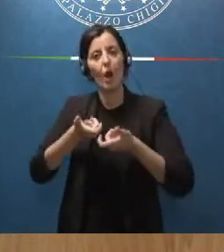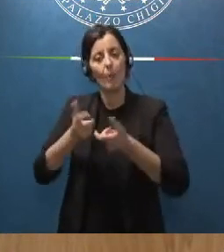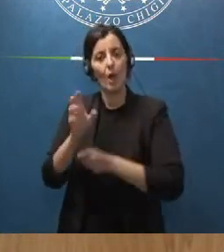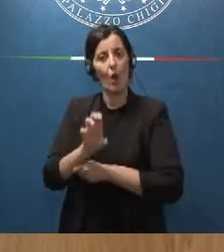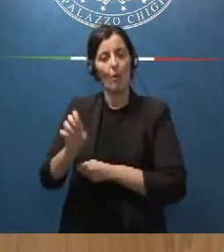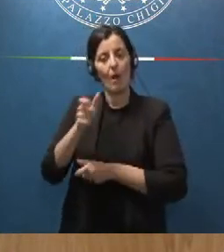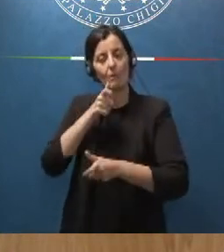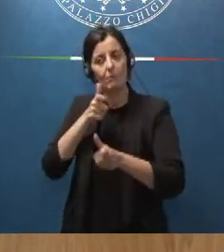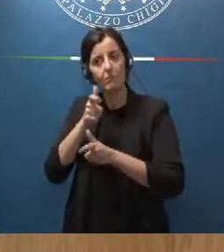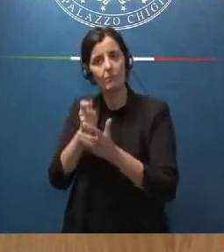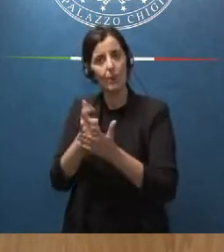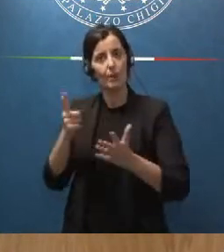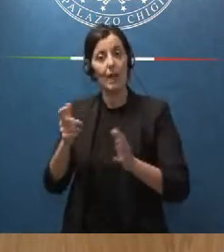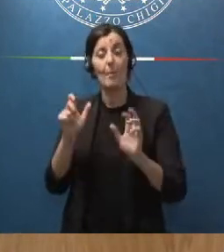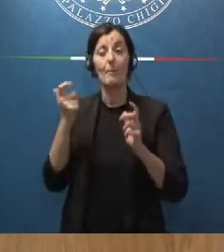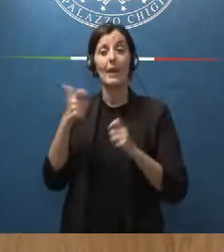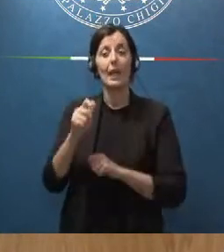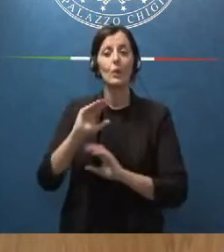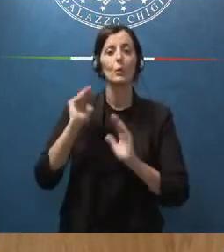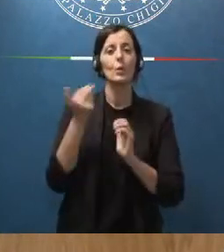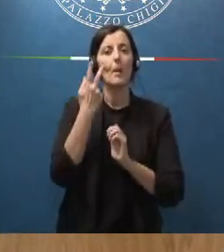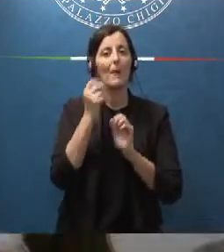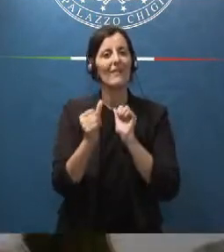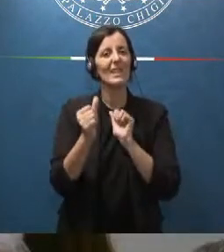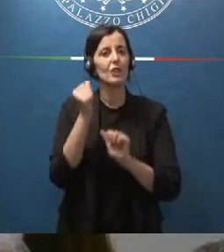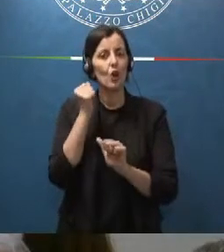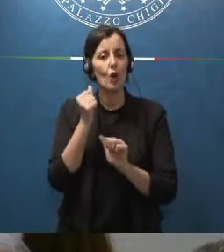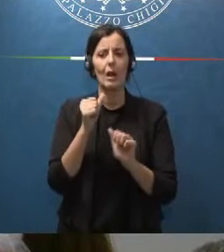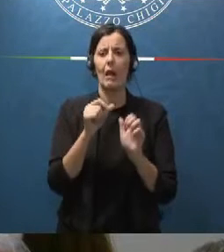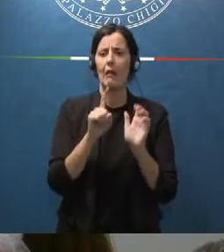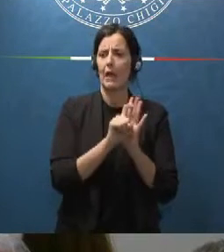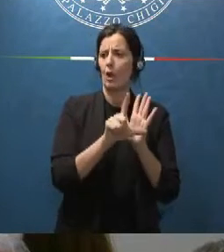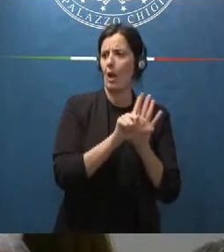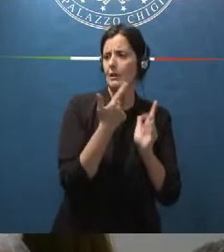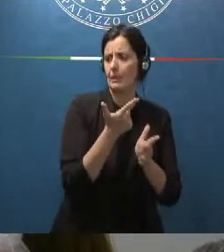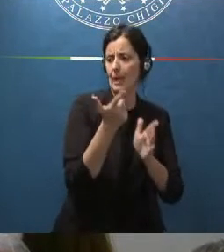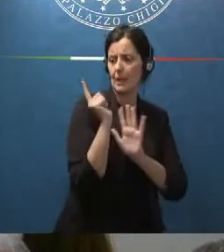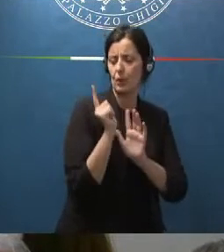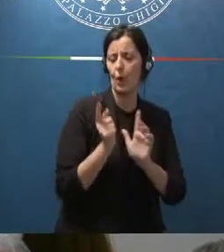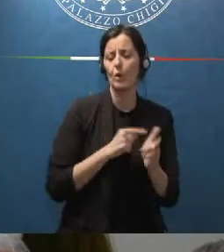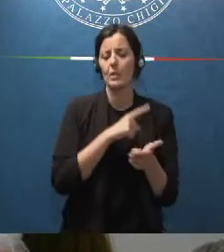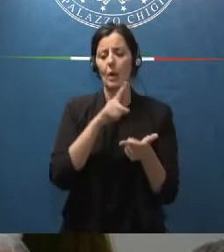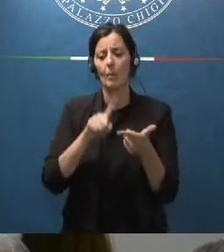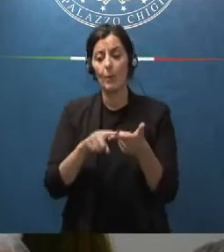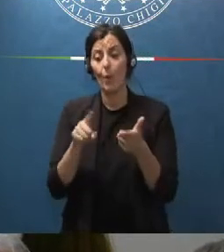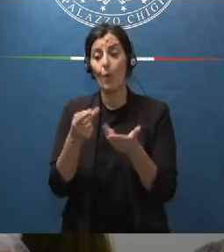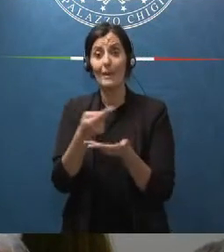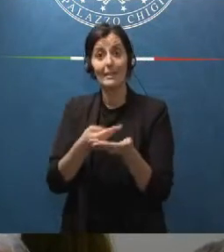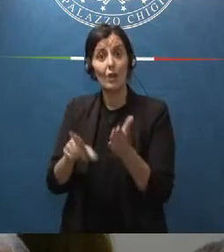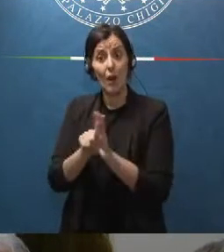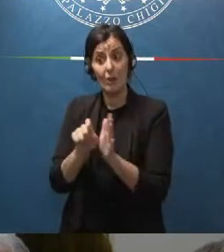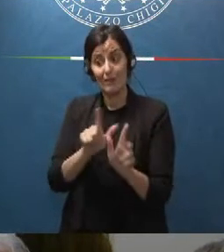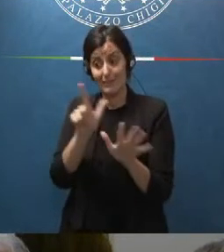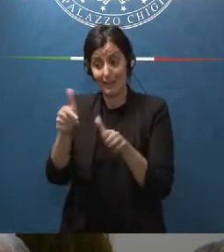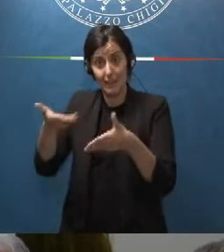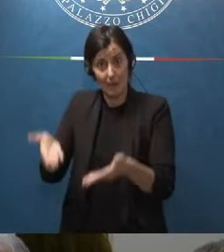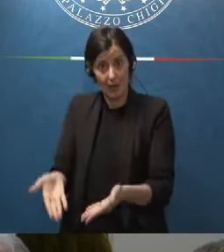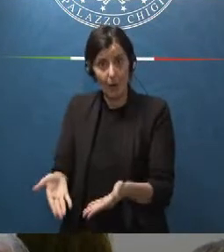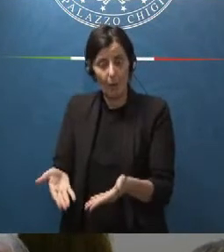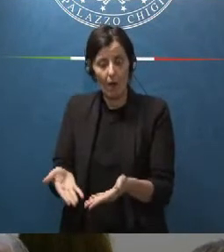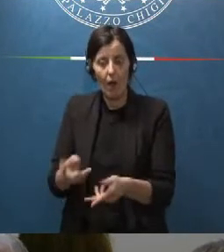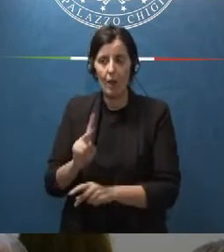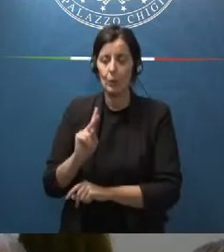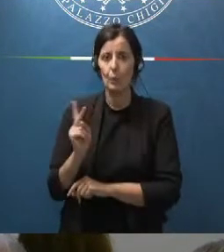tutte le previsioni sia del decreto di legge della scorsa settimana che del disegno di legge di questa settimana sono state